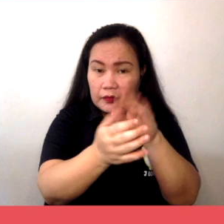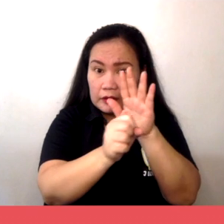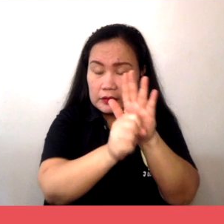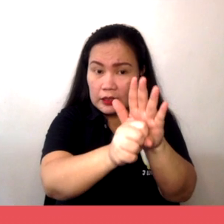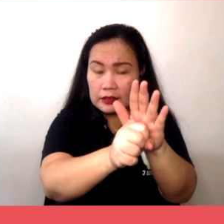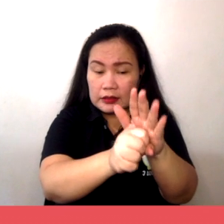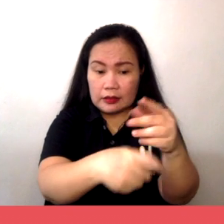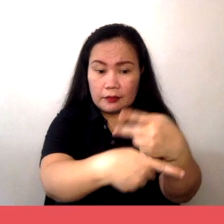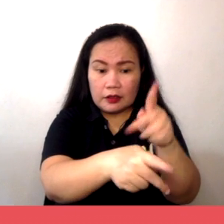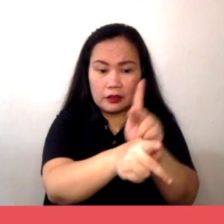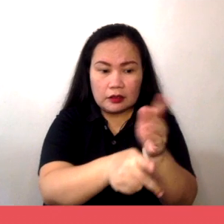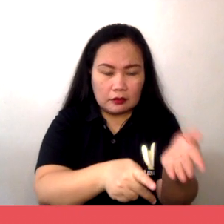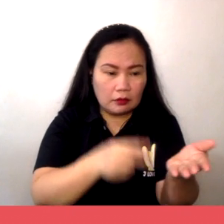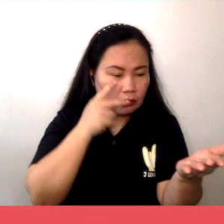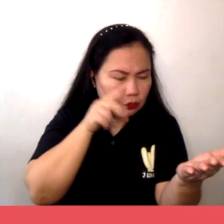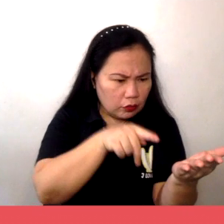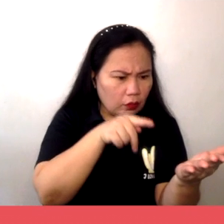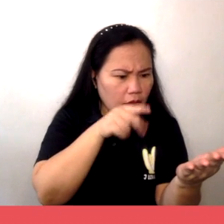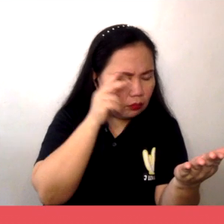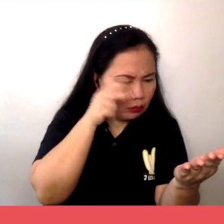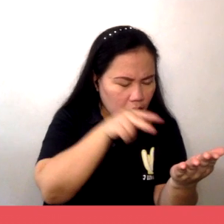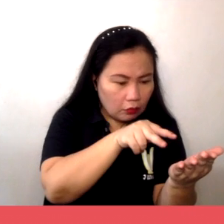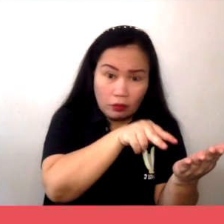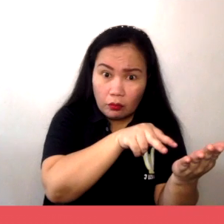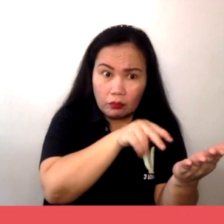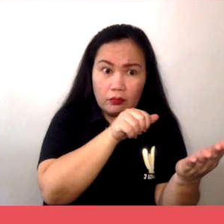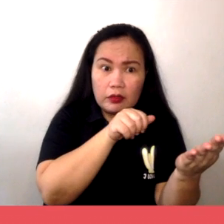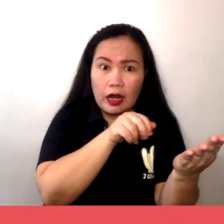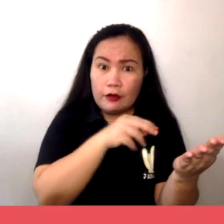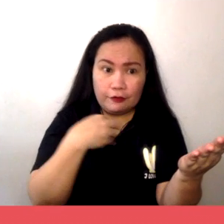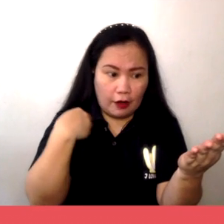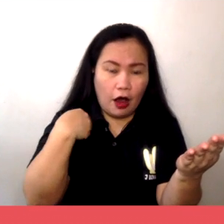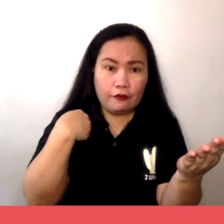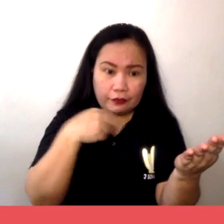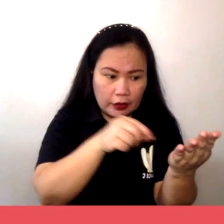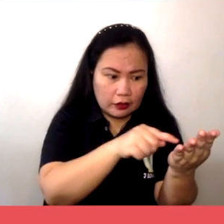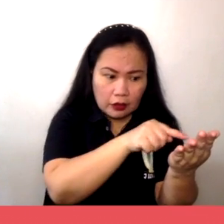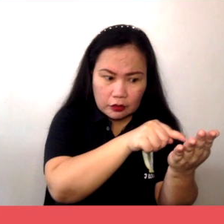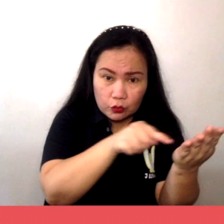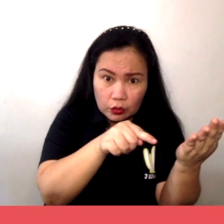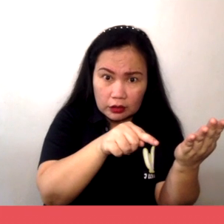pagkakakilanlan ng kumpanyang may gawa o nagmamayari nito.